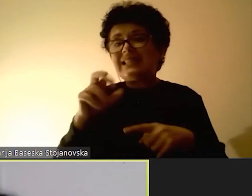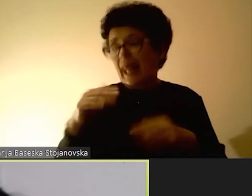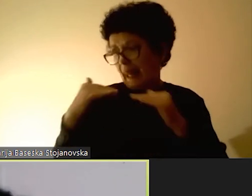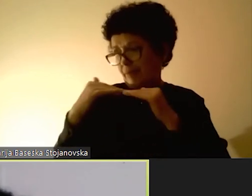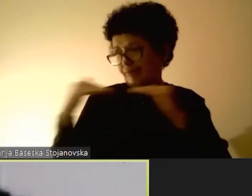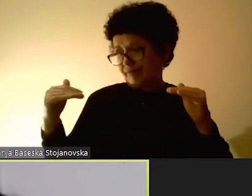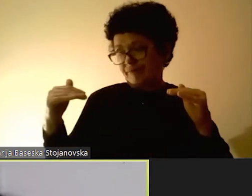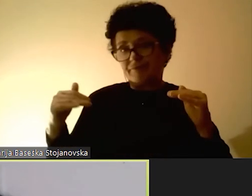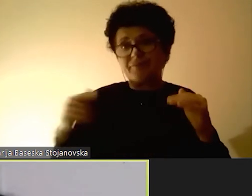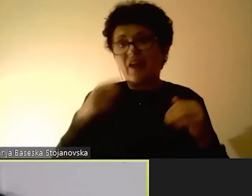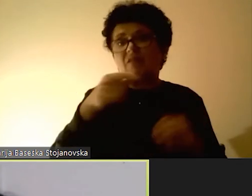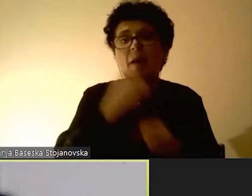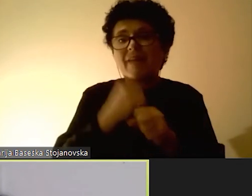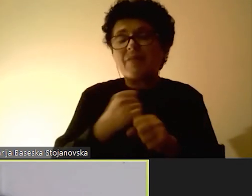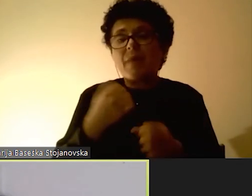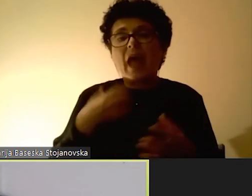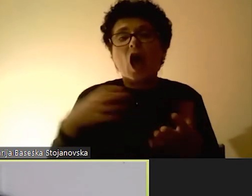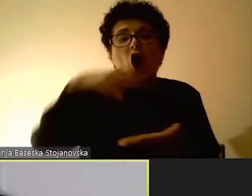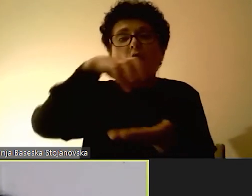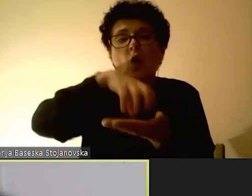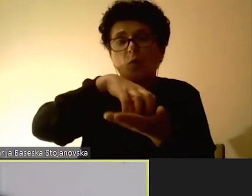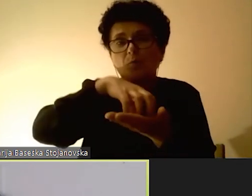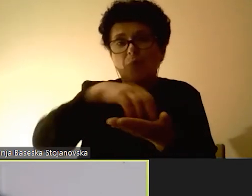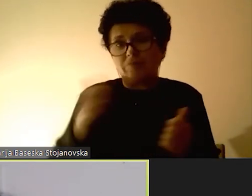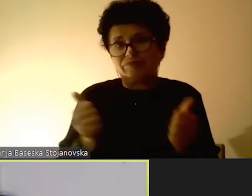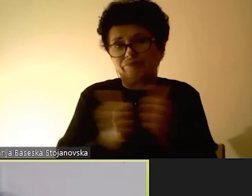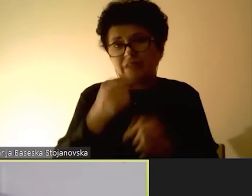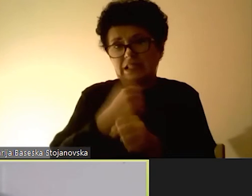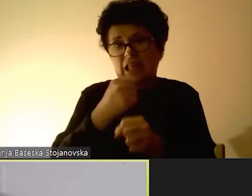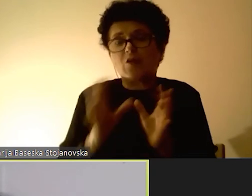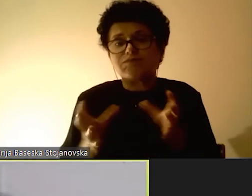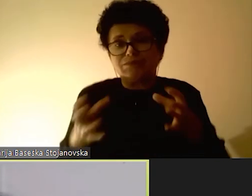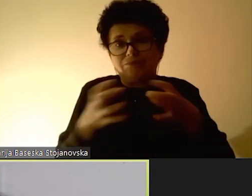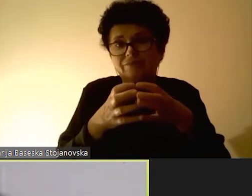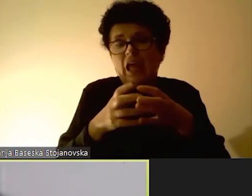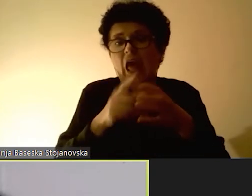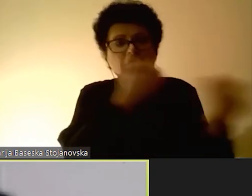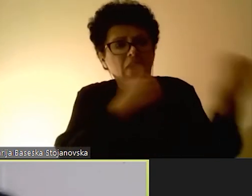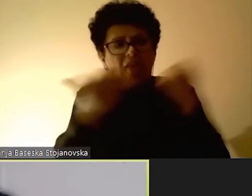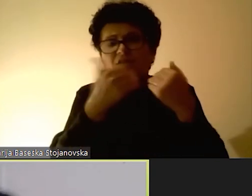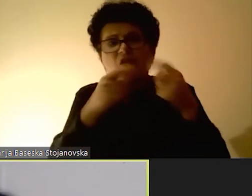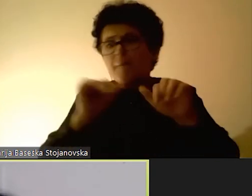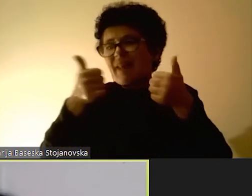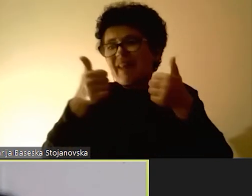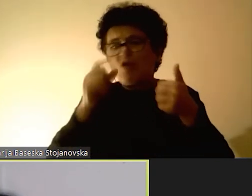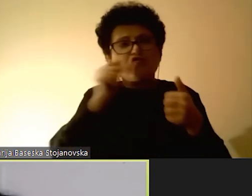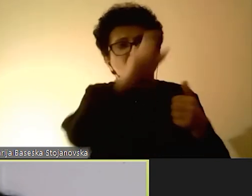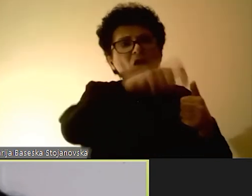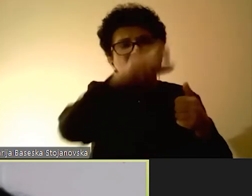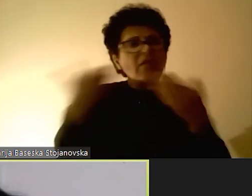Третманот се реализира во групи, каде што сите они споделуваат меѓу себе, и